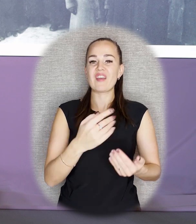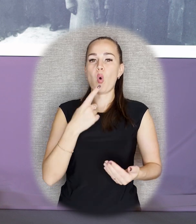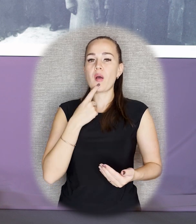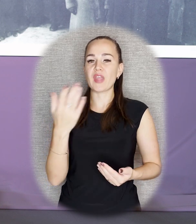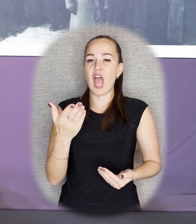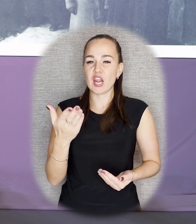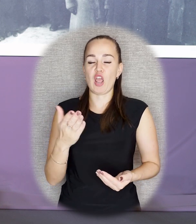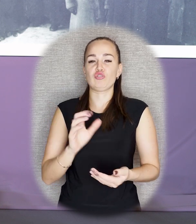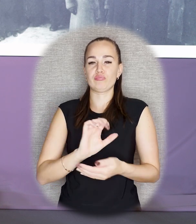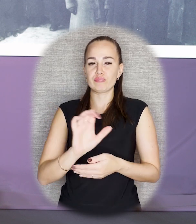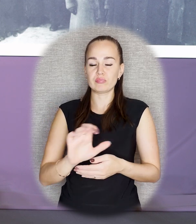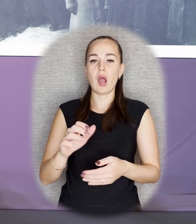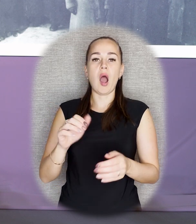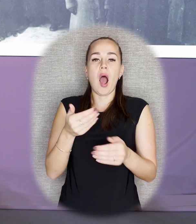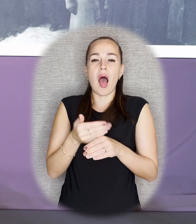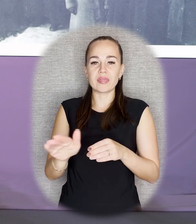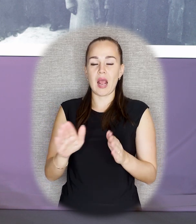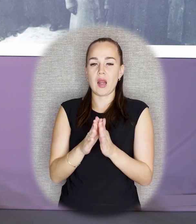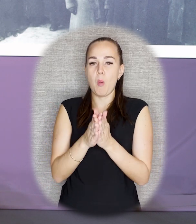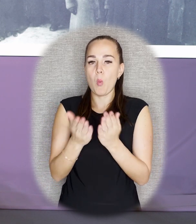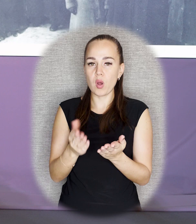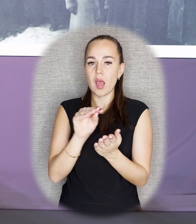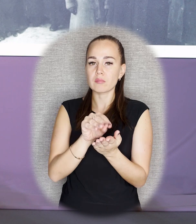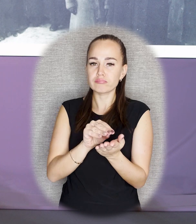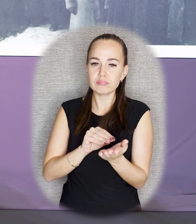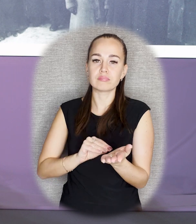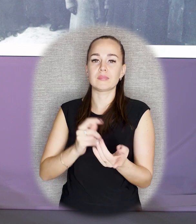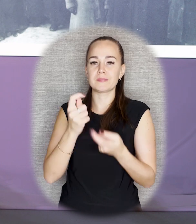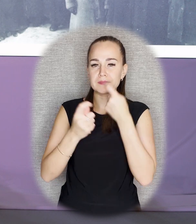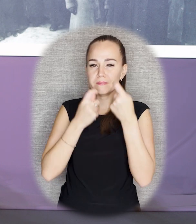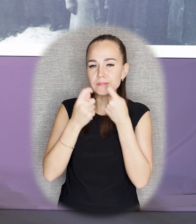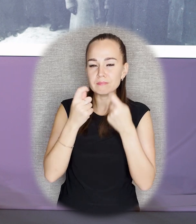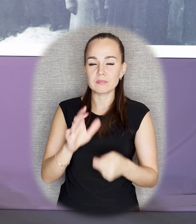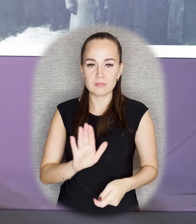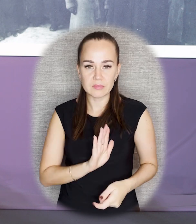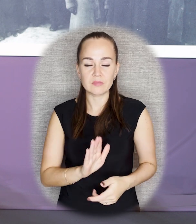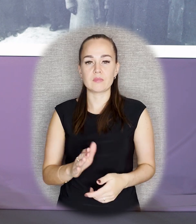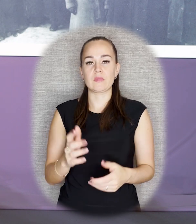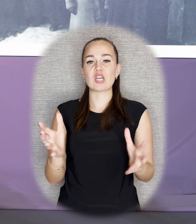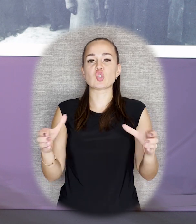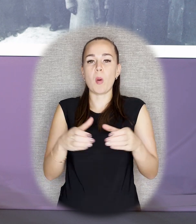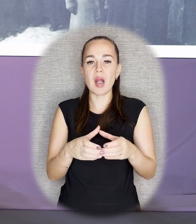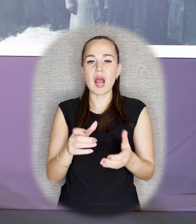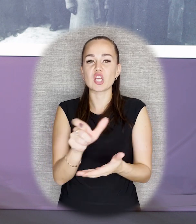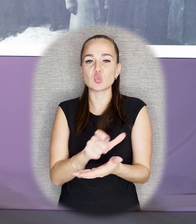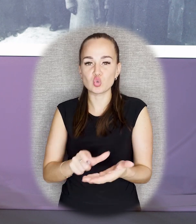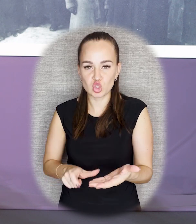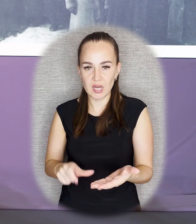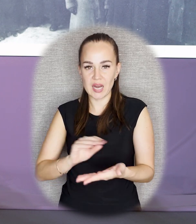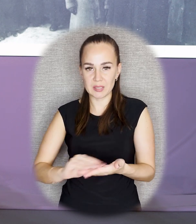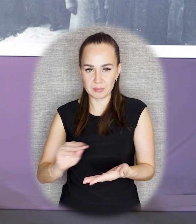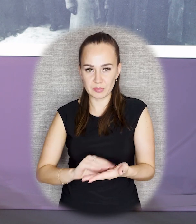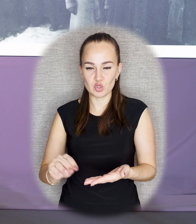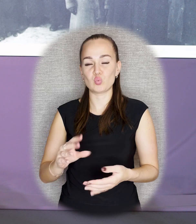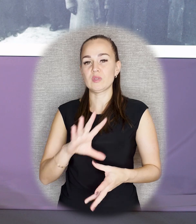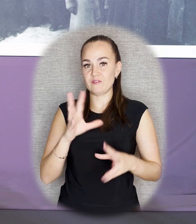буклетами. Некоторые входят потом в разнообразные собрания его сочинений. В общем,